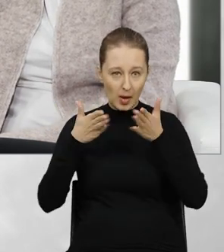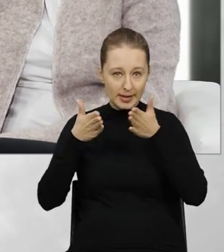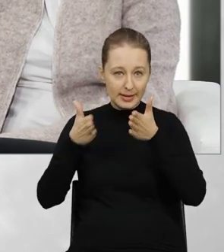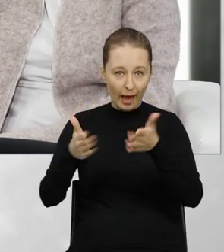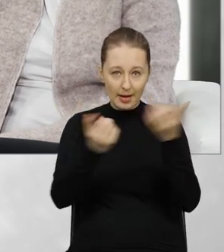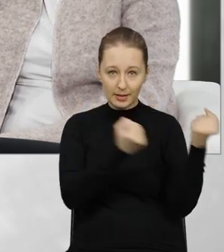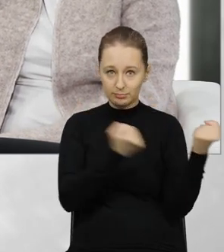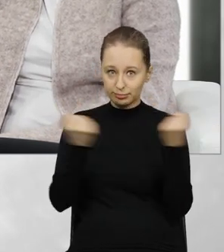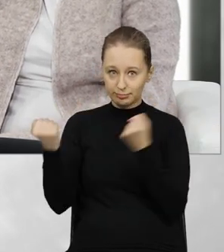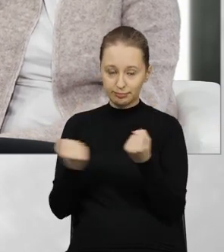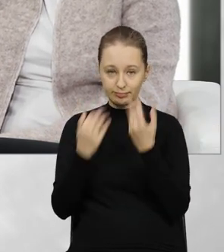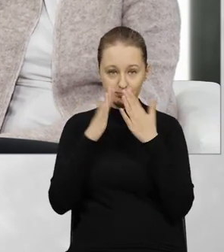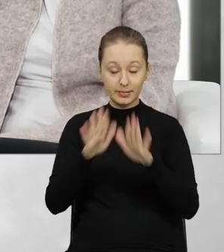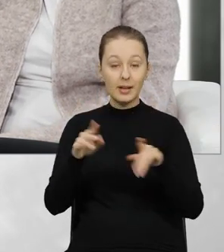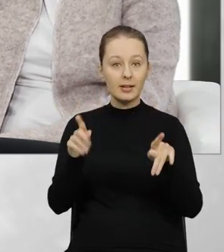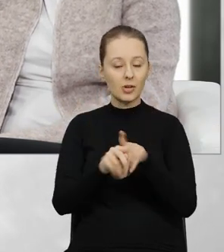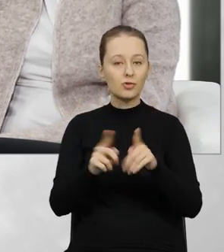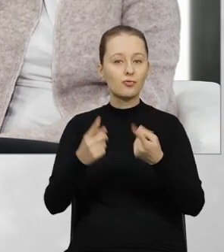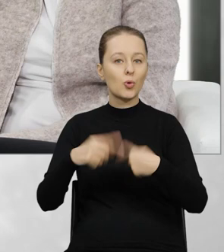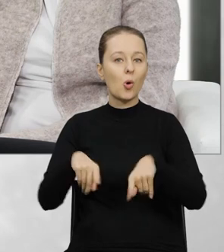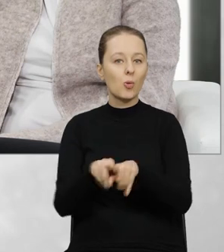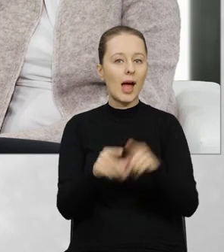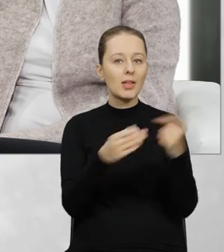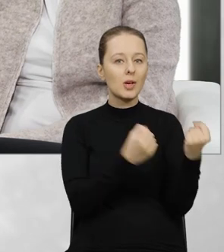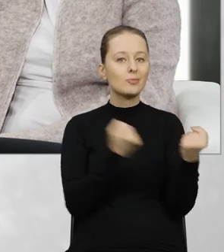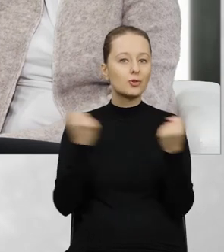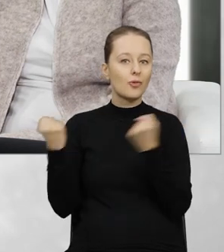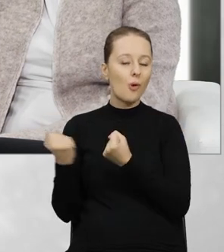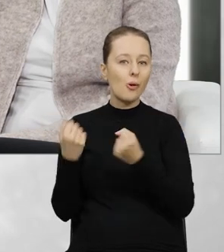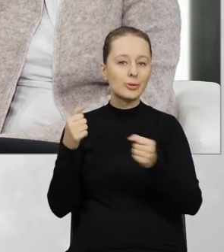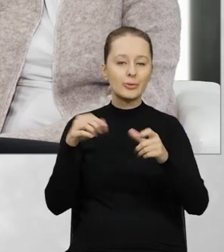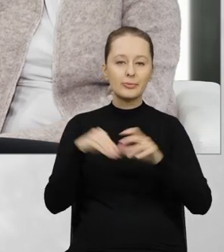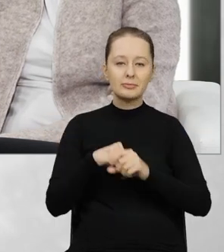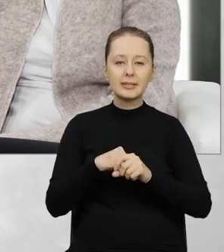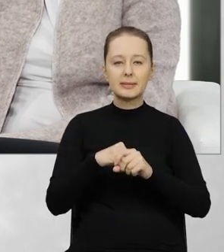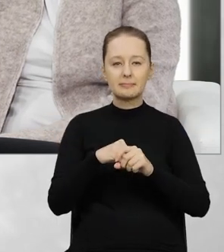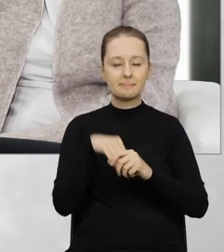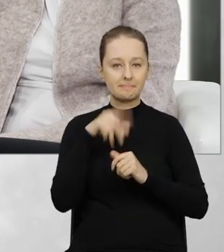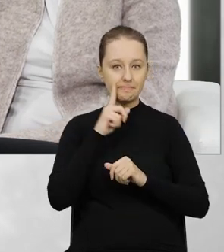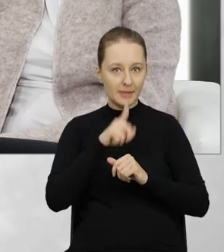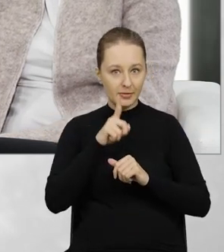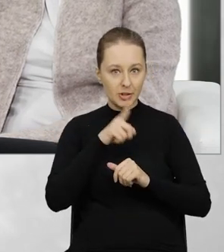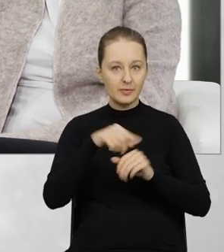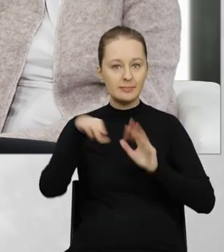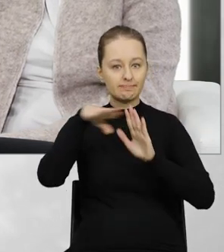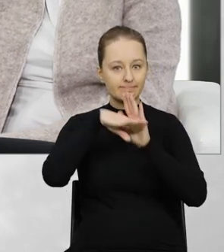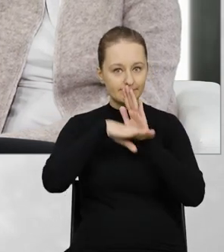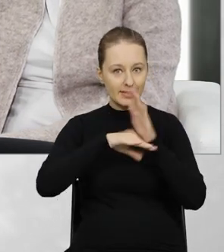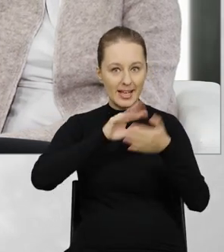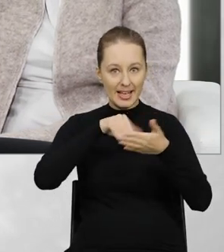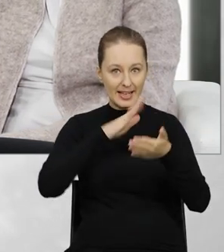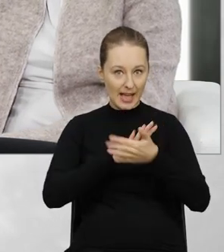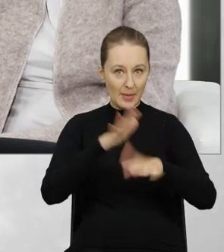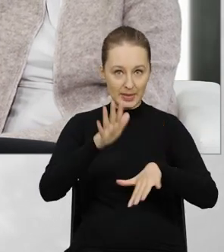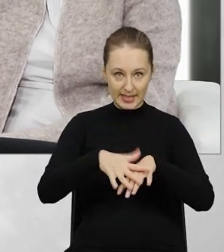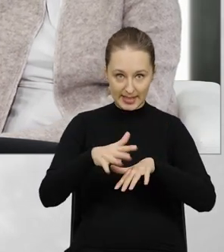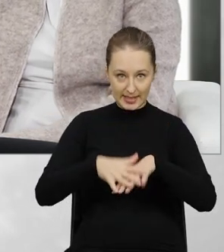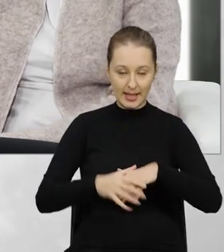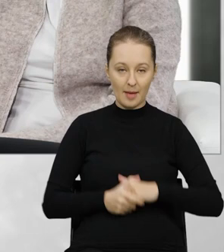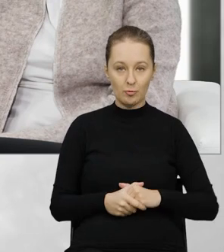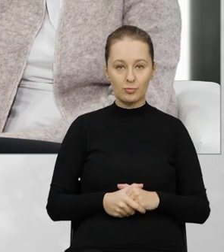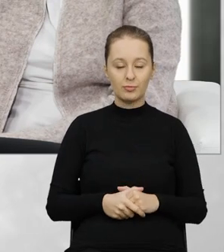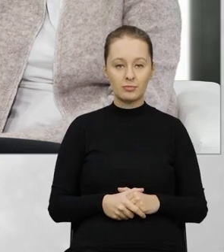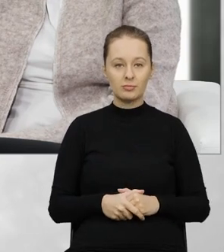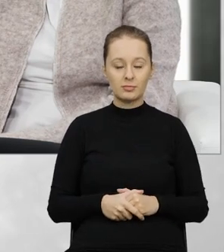trasie przewozu i dokonywanie przewozu zgodnie ze stanem faktycznym i zgodnie z zapisami w systemie.